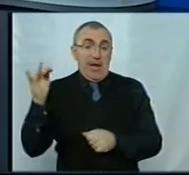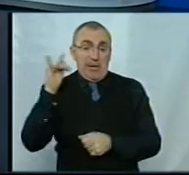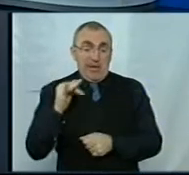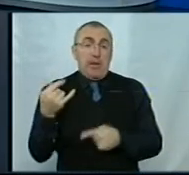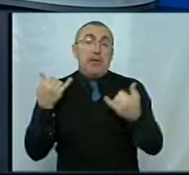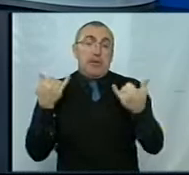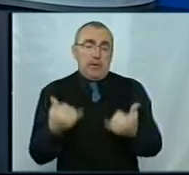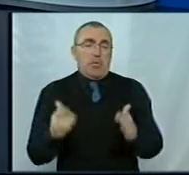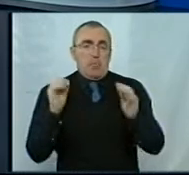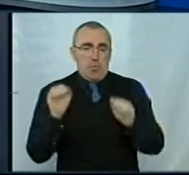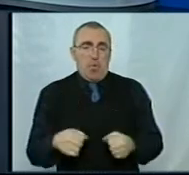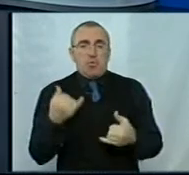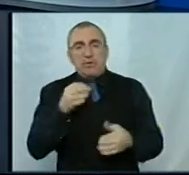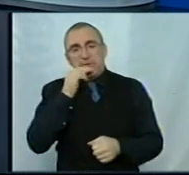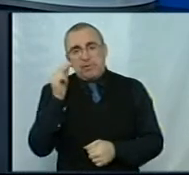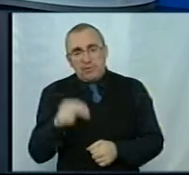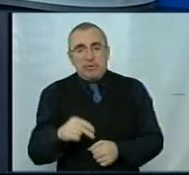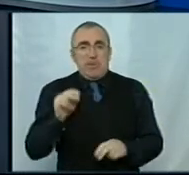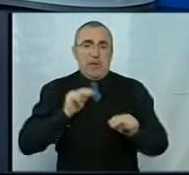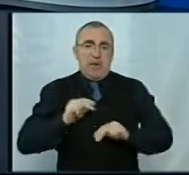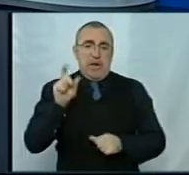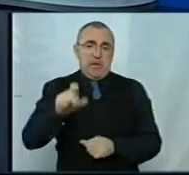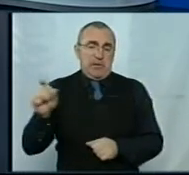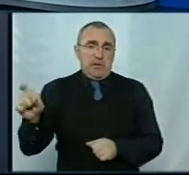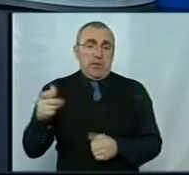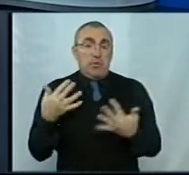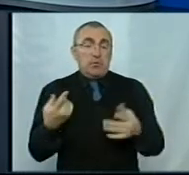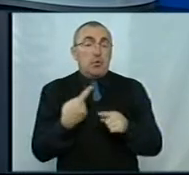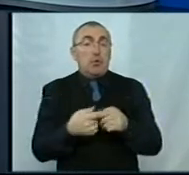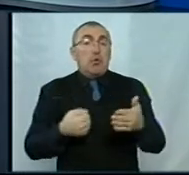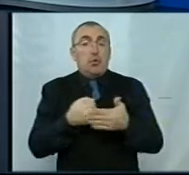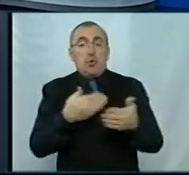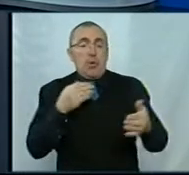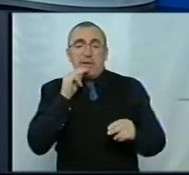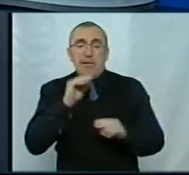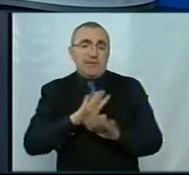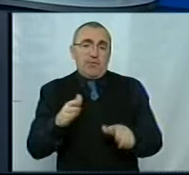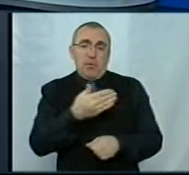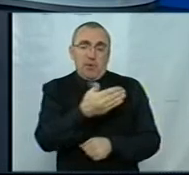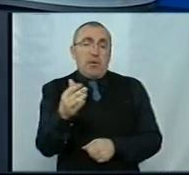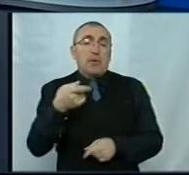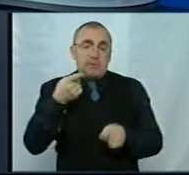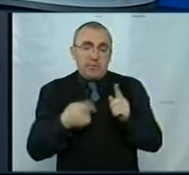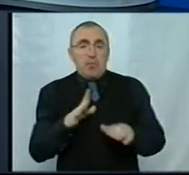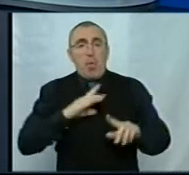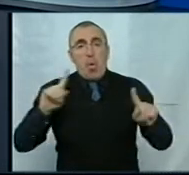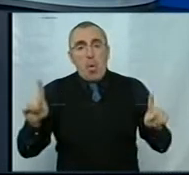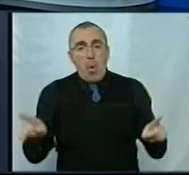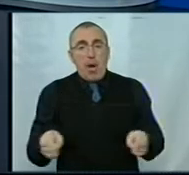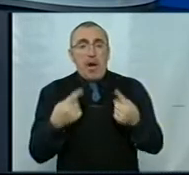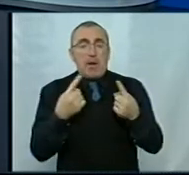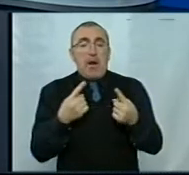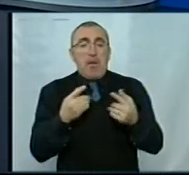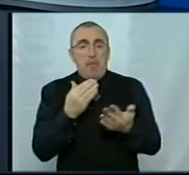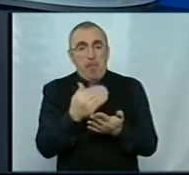то тепер тільки можна буде звинуватити самих працівників, оскільки до цього ми не звинувачуємо їх, бо це була дійсно організаційна прогавина.